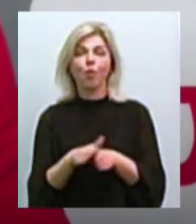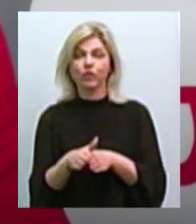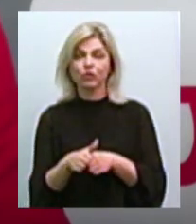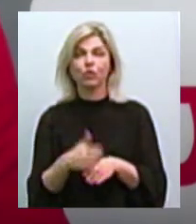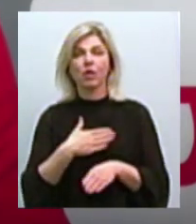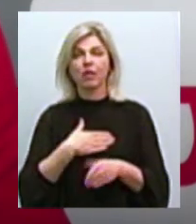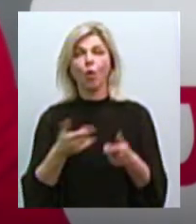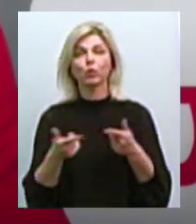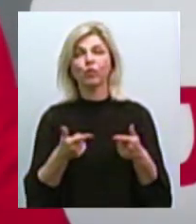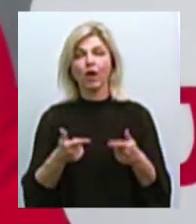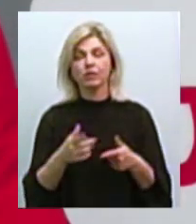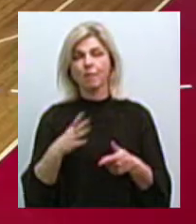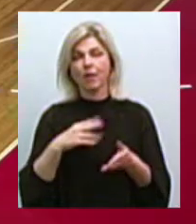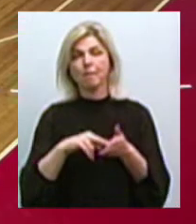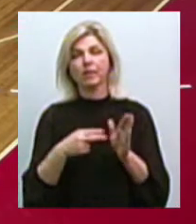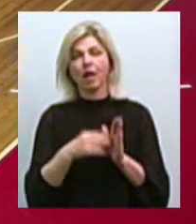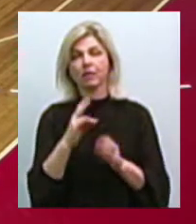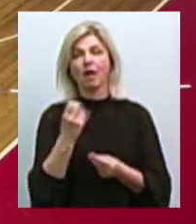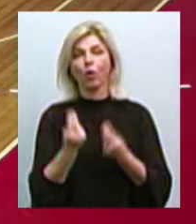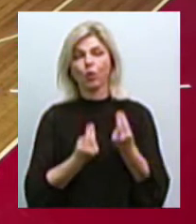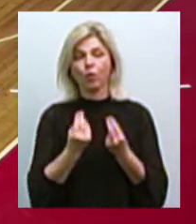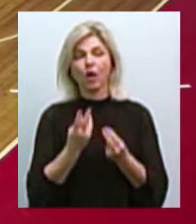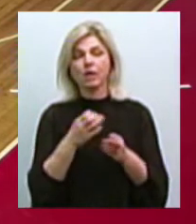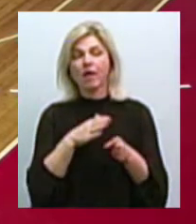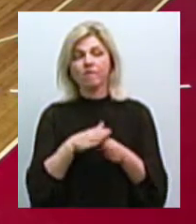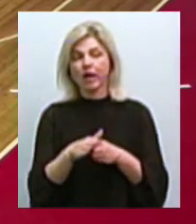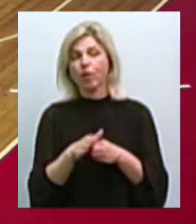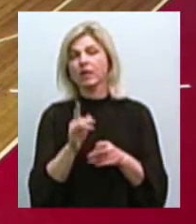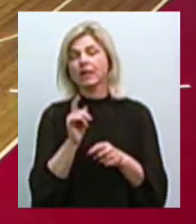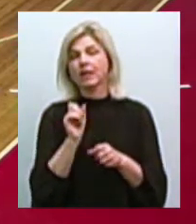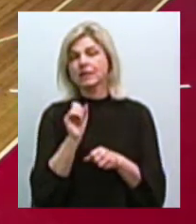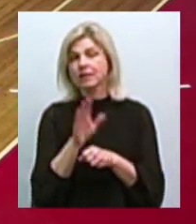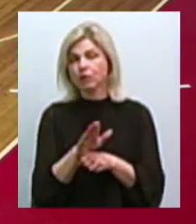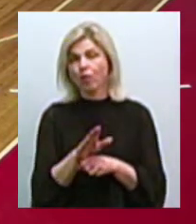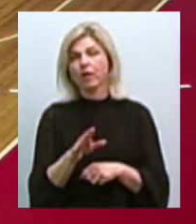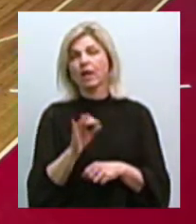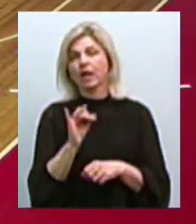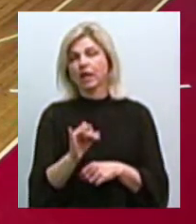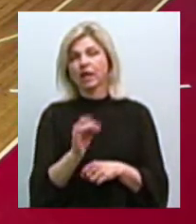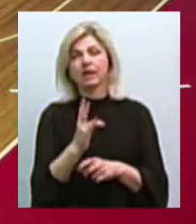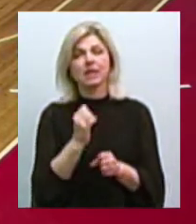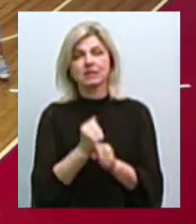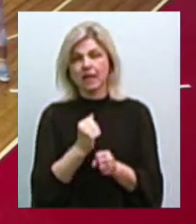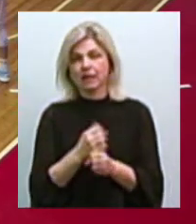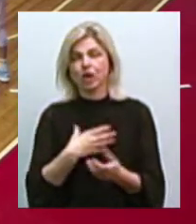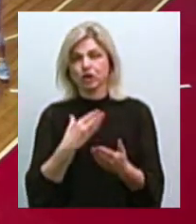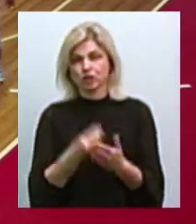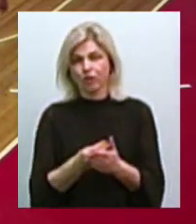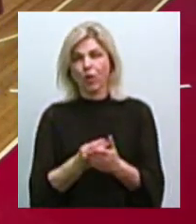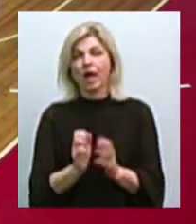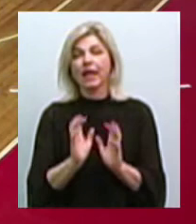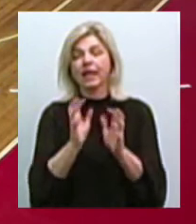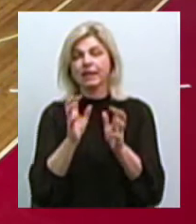наче готувалися, був план на гру. Не виконали абсолютно настанов, я вважаю. Плюс не забили свої відкриті китки. Десь